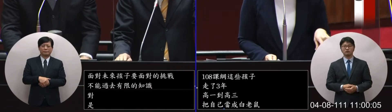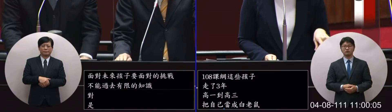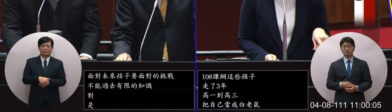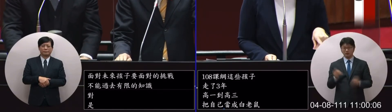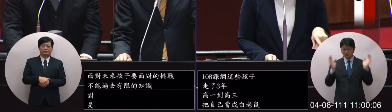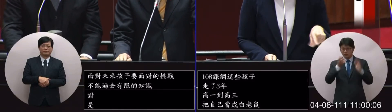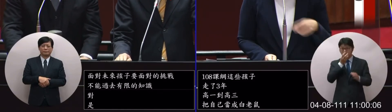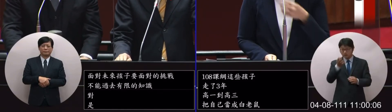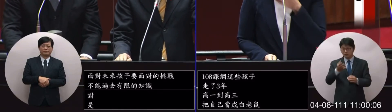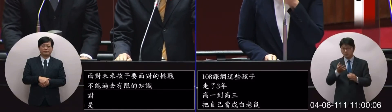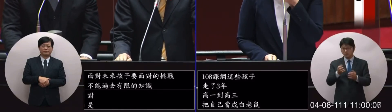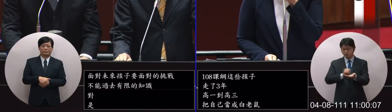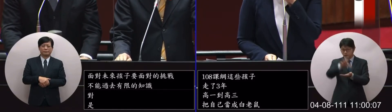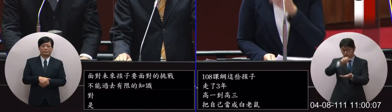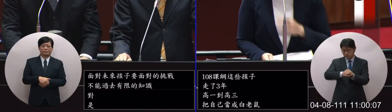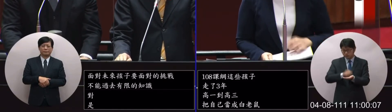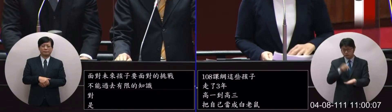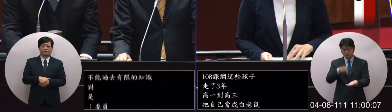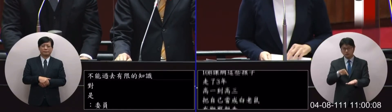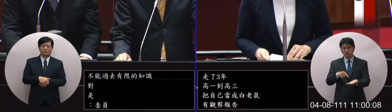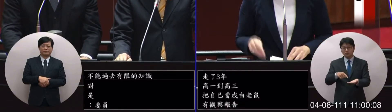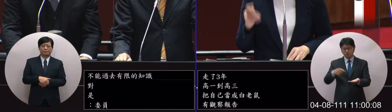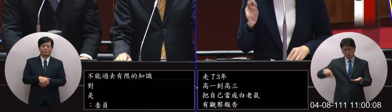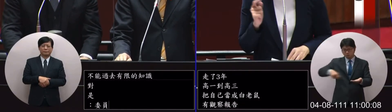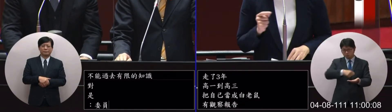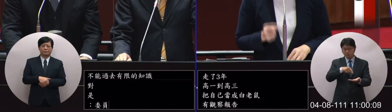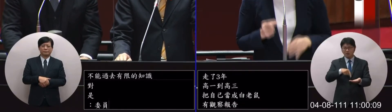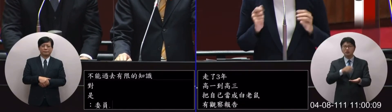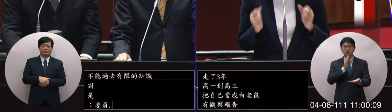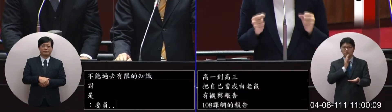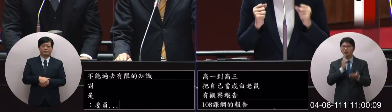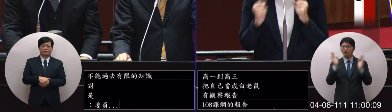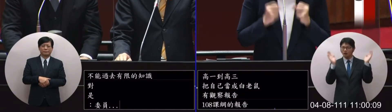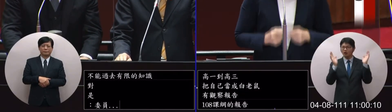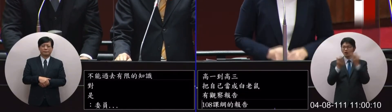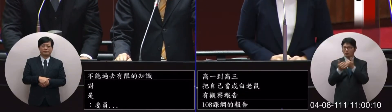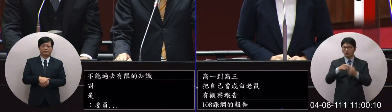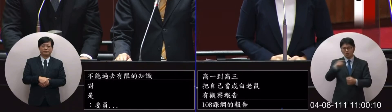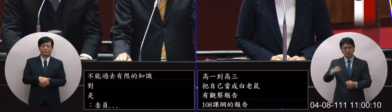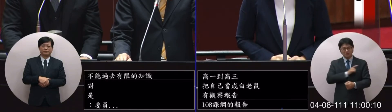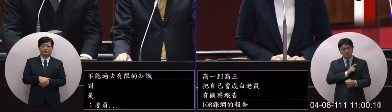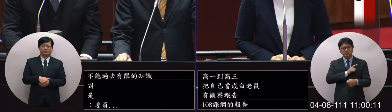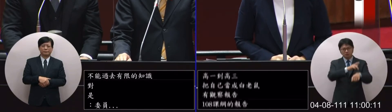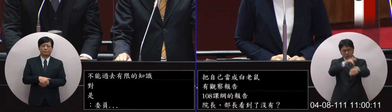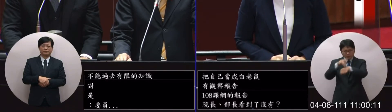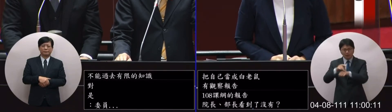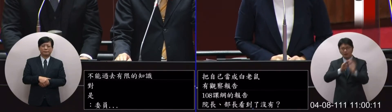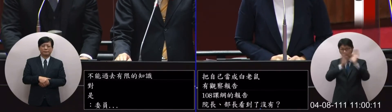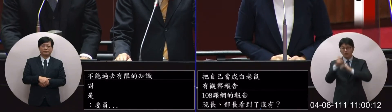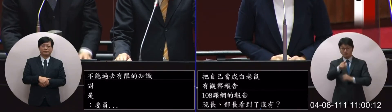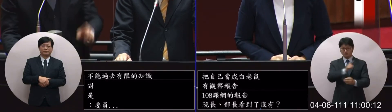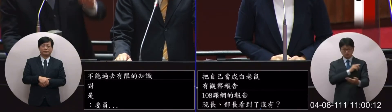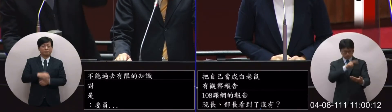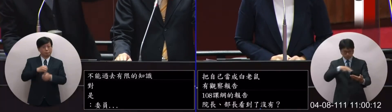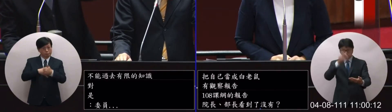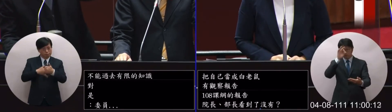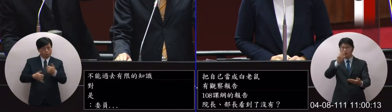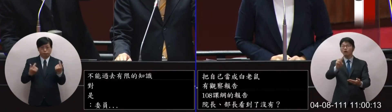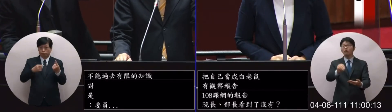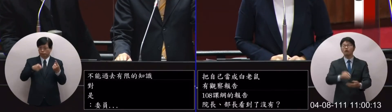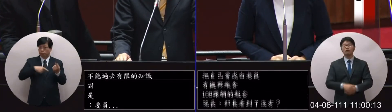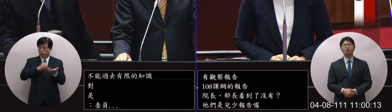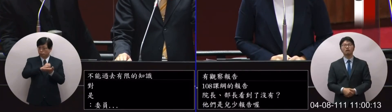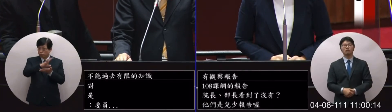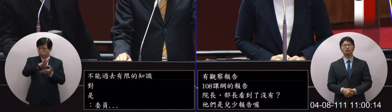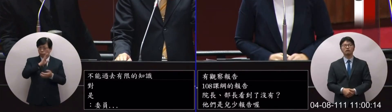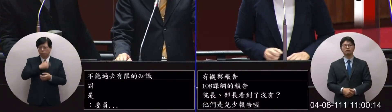哨的報告喔這個報告裡面是他們親身體驗的你們看了沒有委員像這樣的